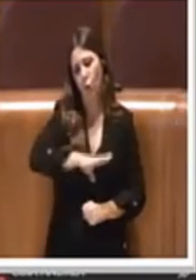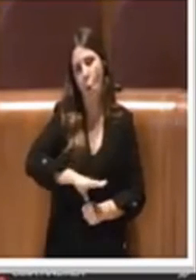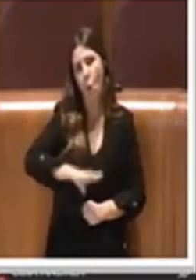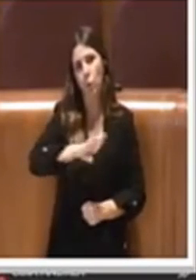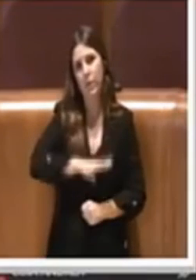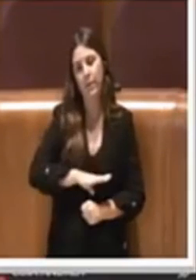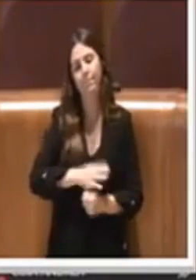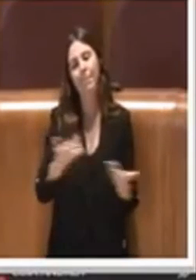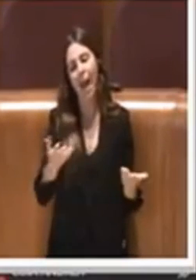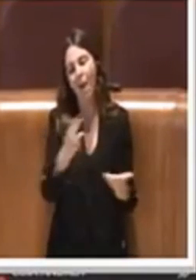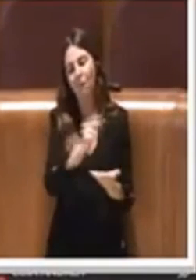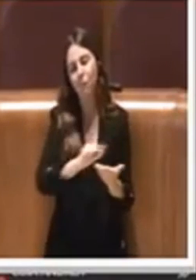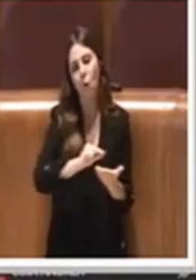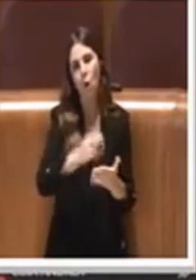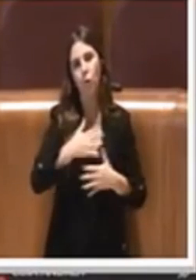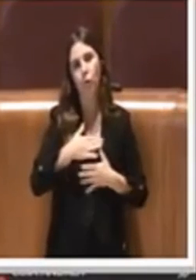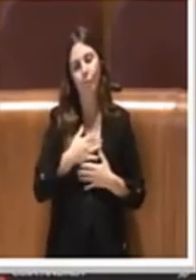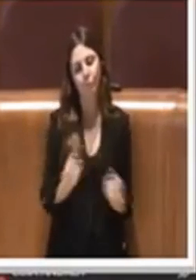nostro voto su questo emendamento è contrario. Grazie.